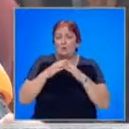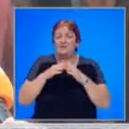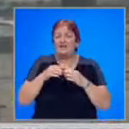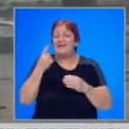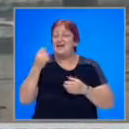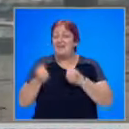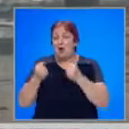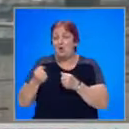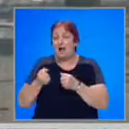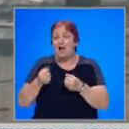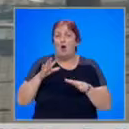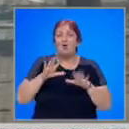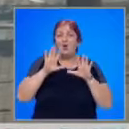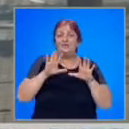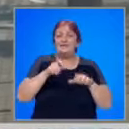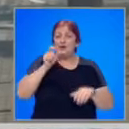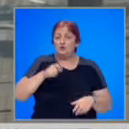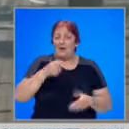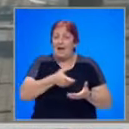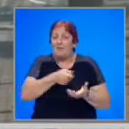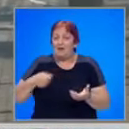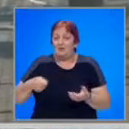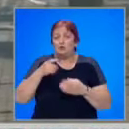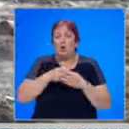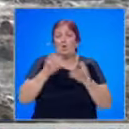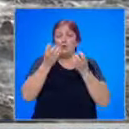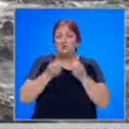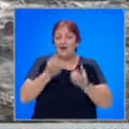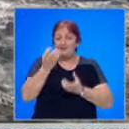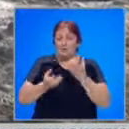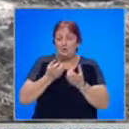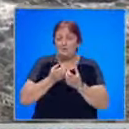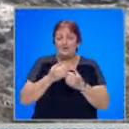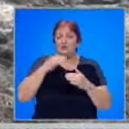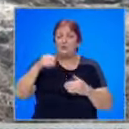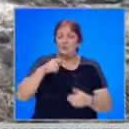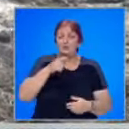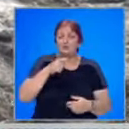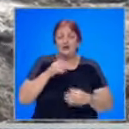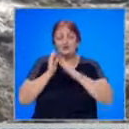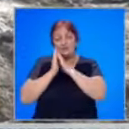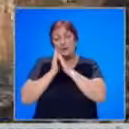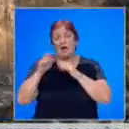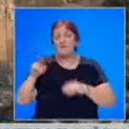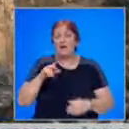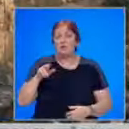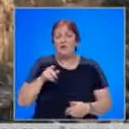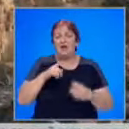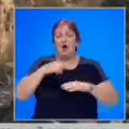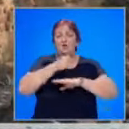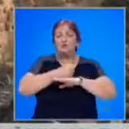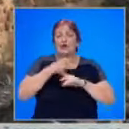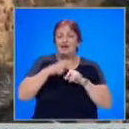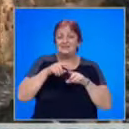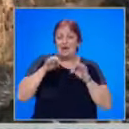кола. Около 10 души бяха евакуирани до потушаване на пламъците. Повечето от тях ще принощуват природнини. Община